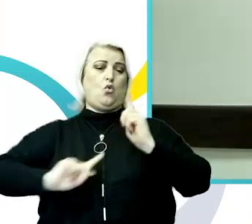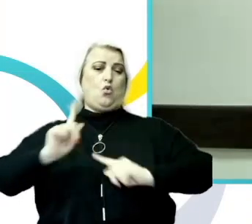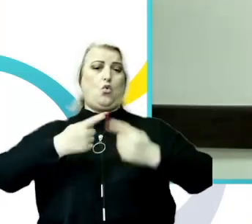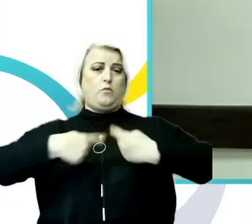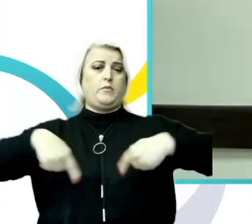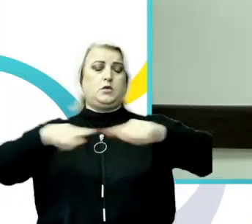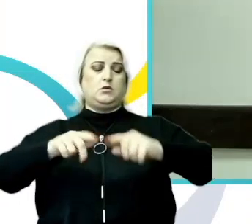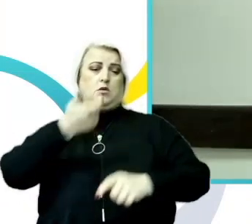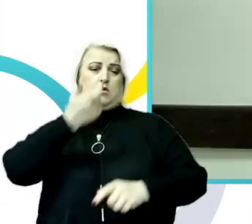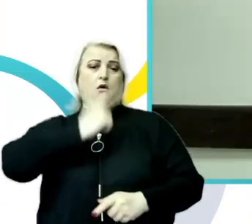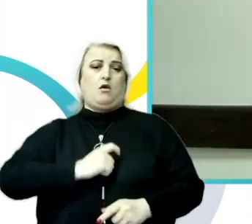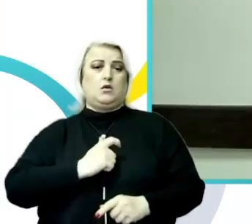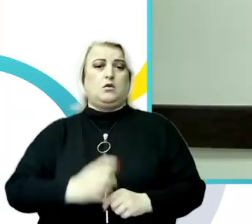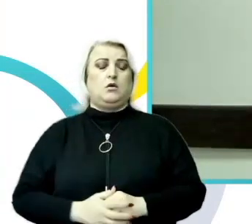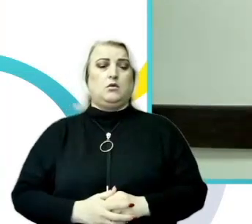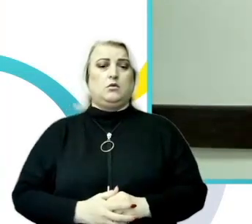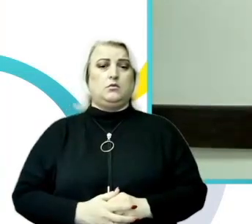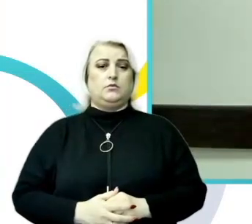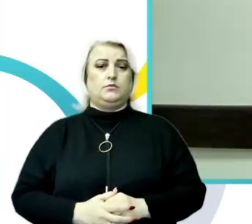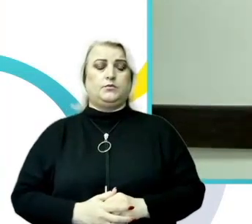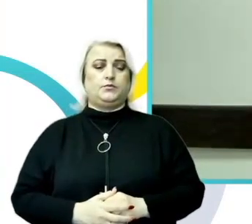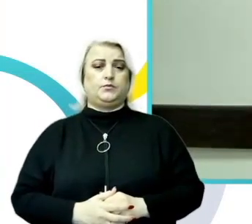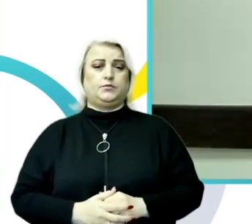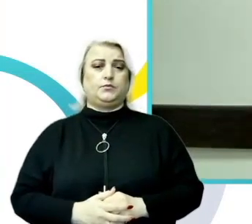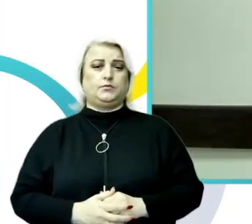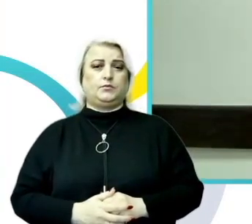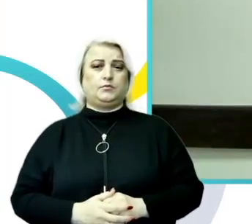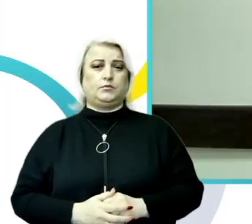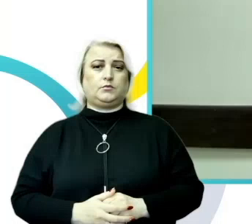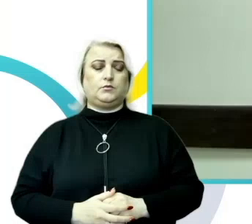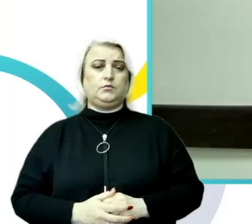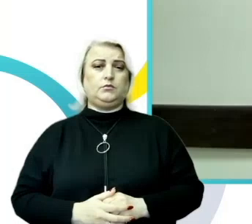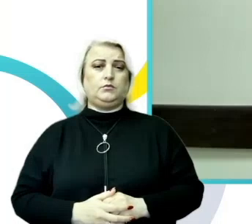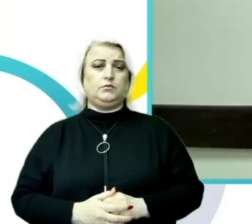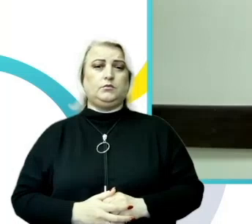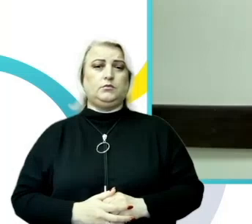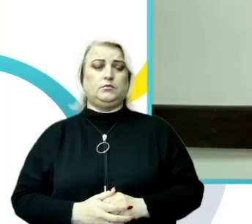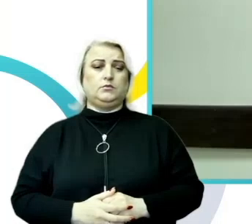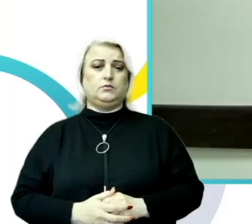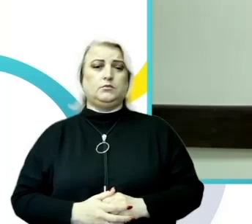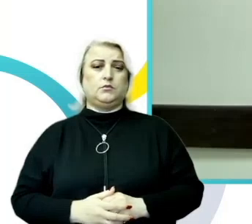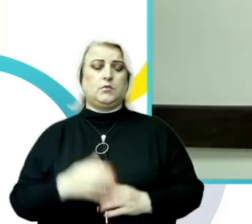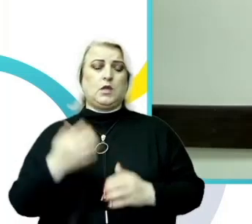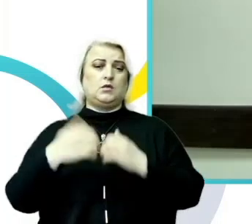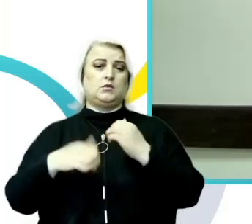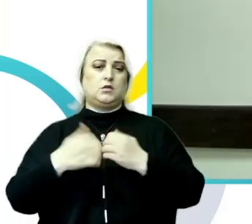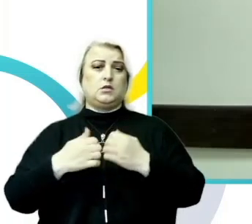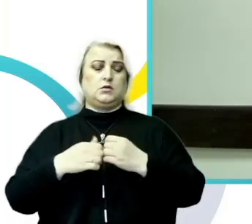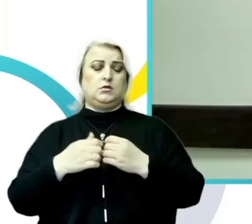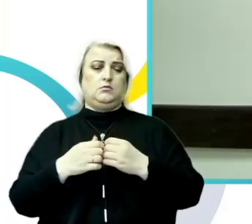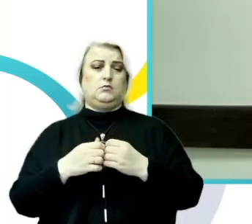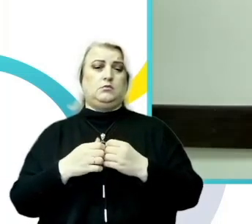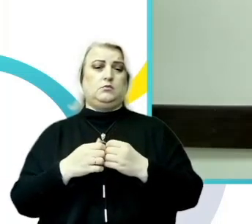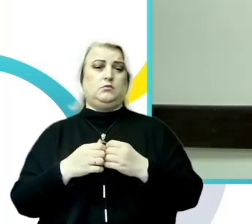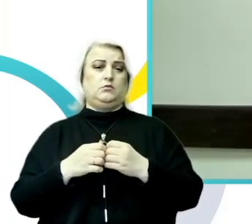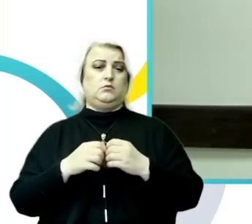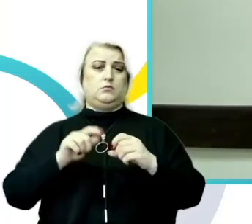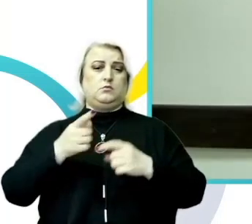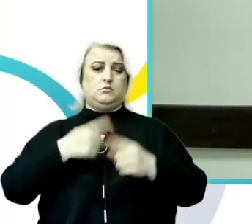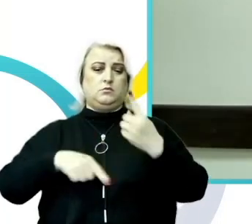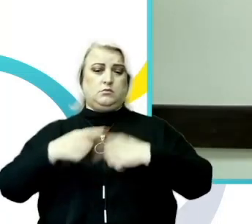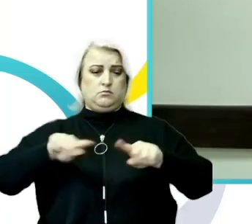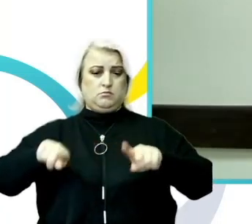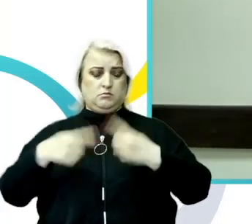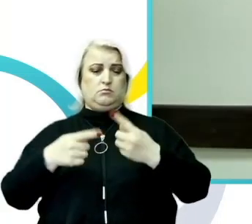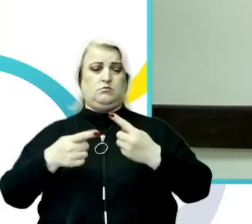partea instituției atunci când se identifică un caz de hărțuire. Anume prin reabilitarea sau abilitarea comisiilor și consiliul de